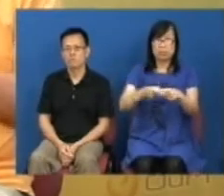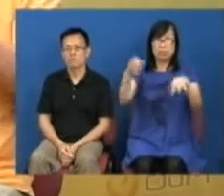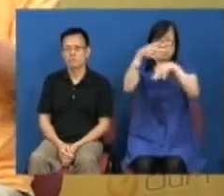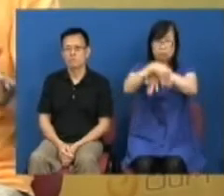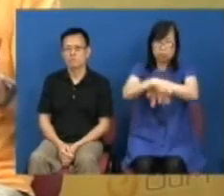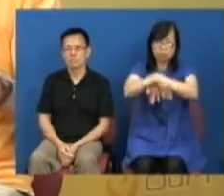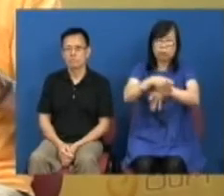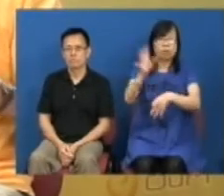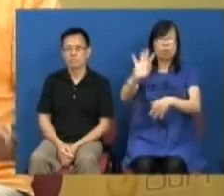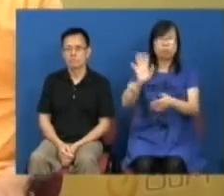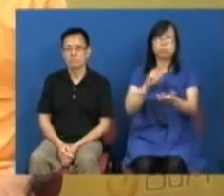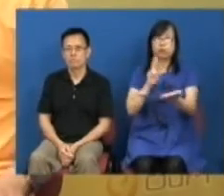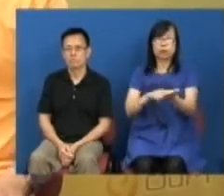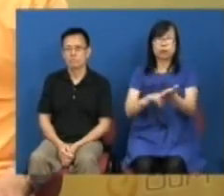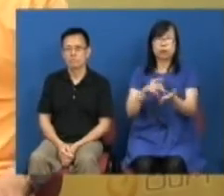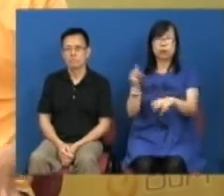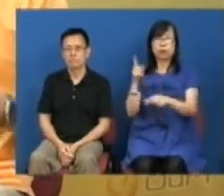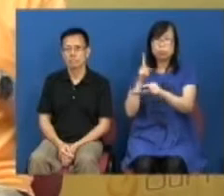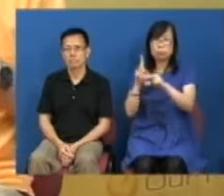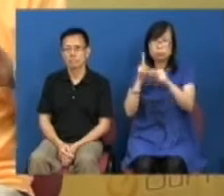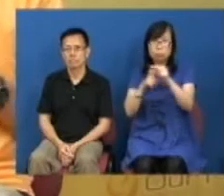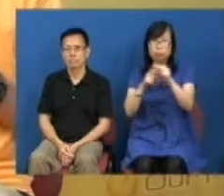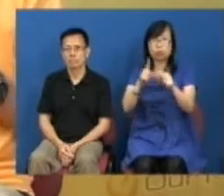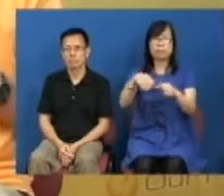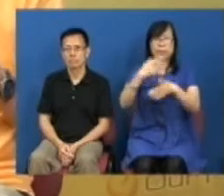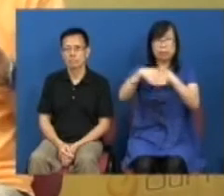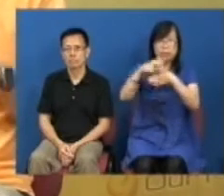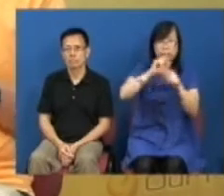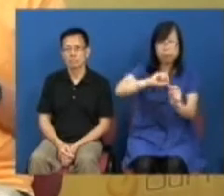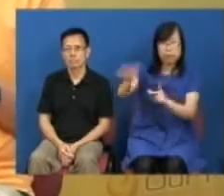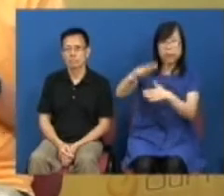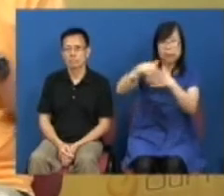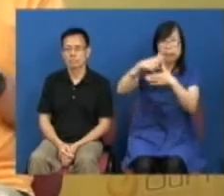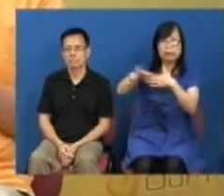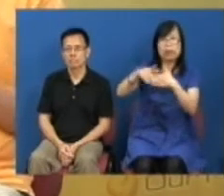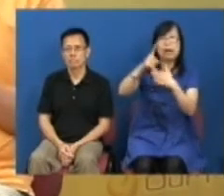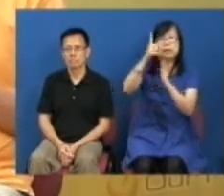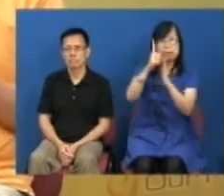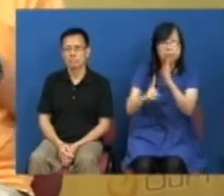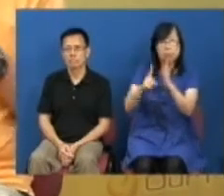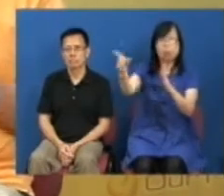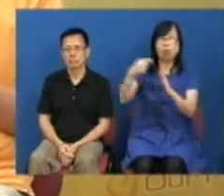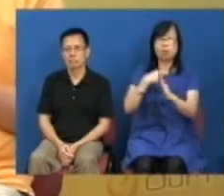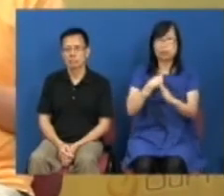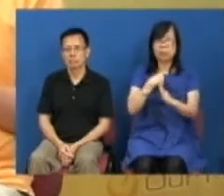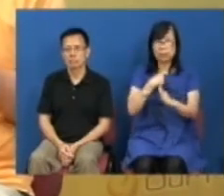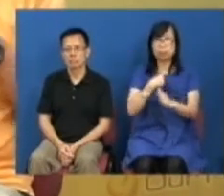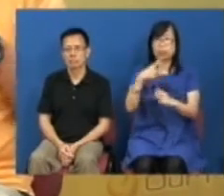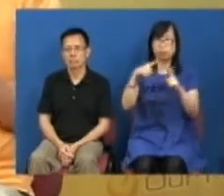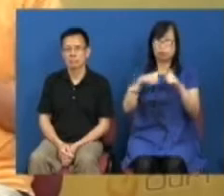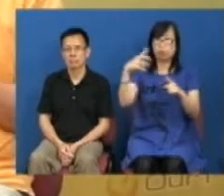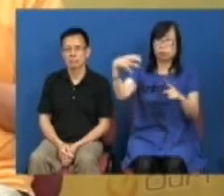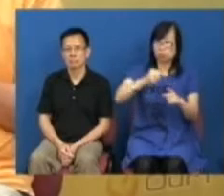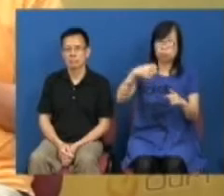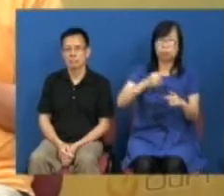我不相信中国人比其他种族的人来得更加低等我们应该有民主我们应该有人权我们